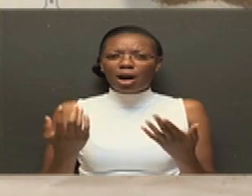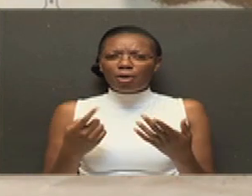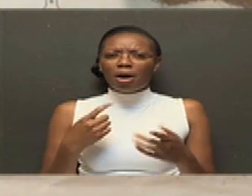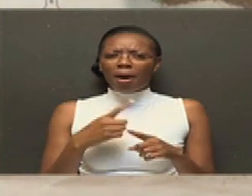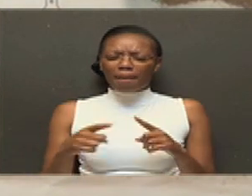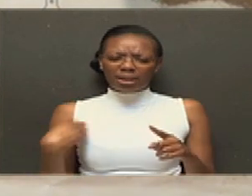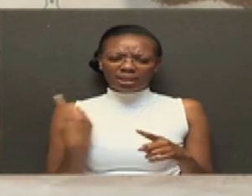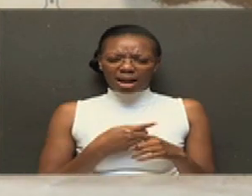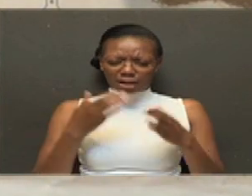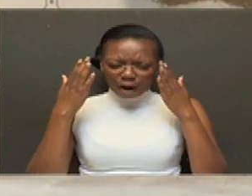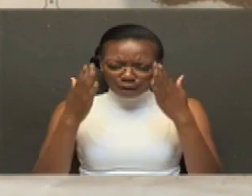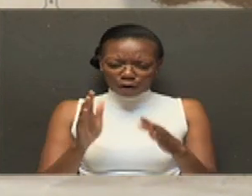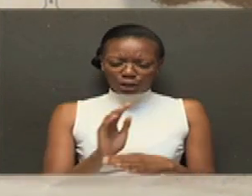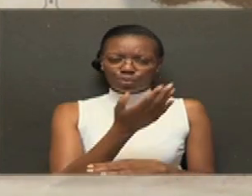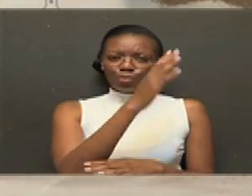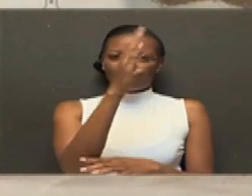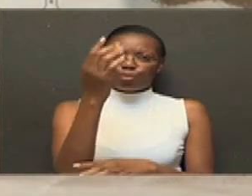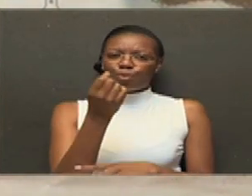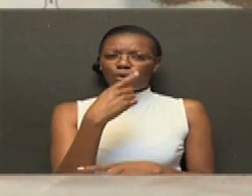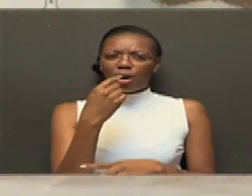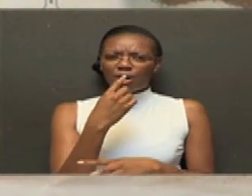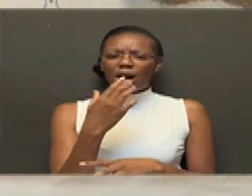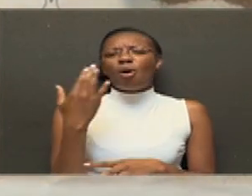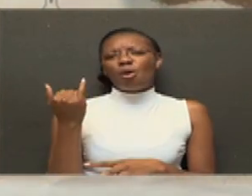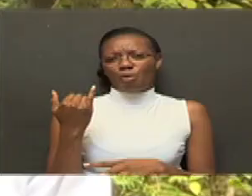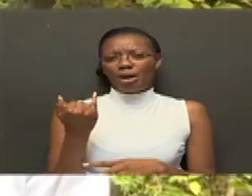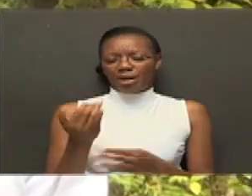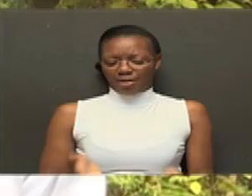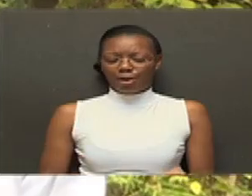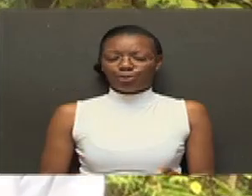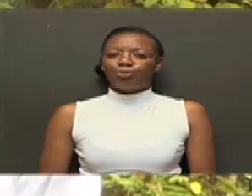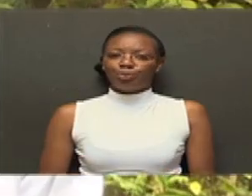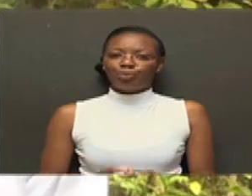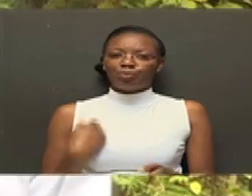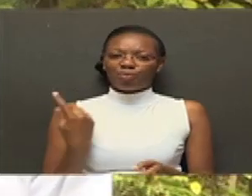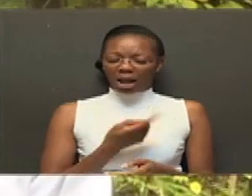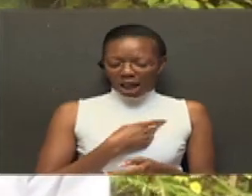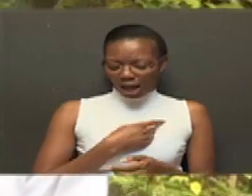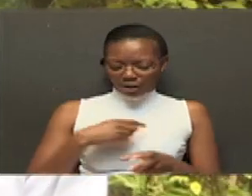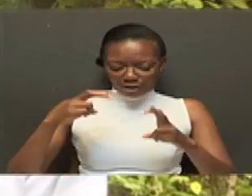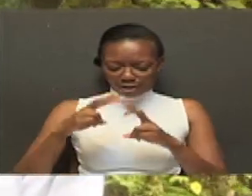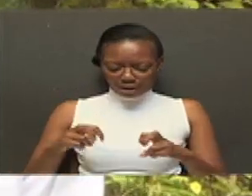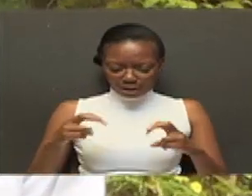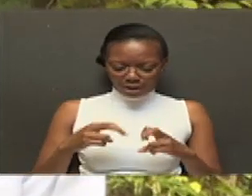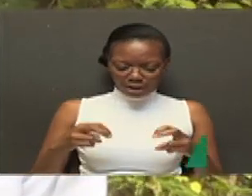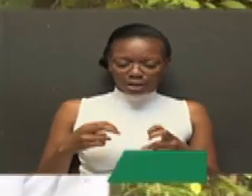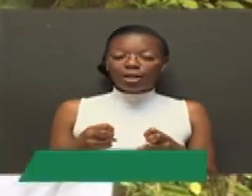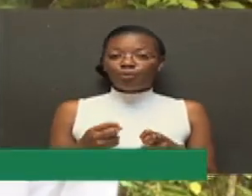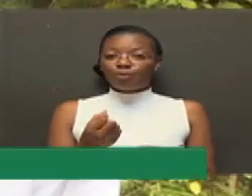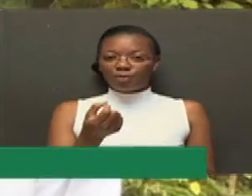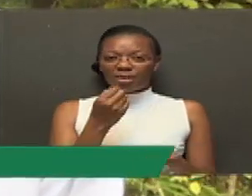tuangazie miti shamba hasua karne hii ya 21? Tunawanya hii research ya madawa,